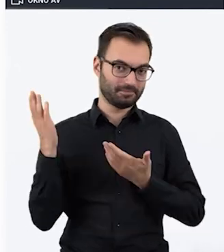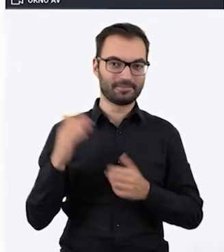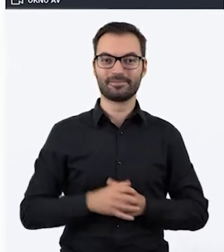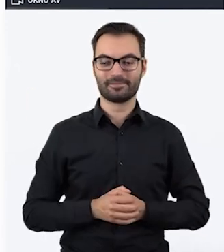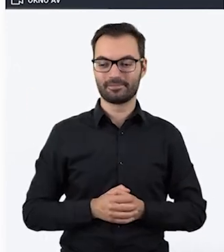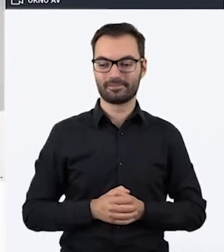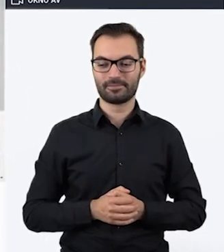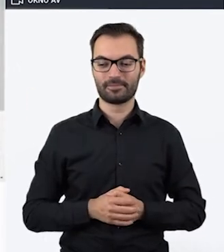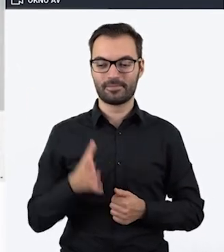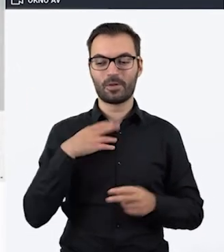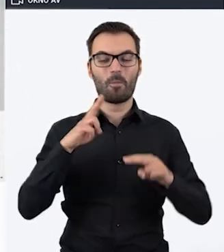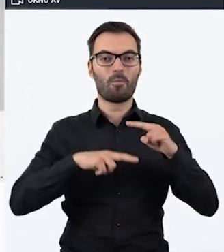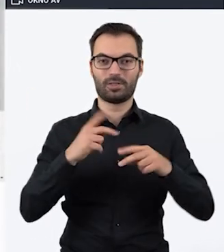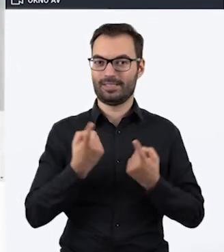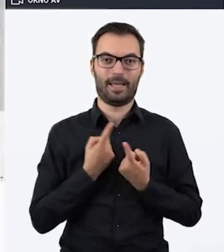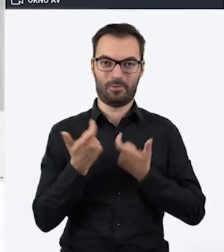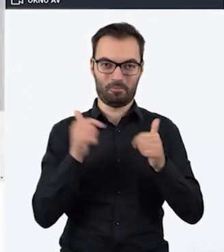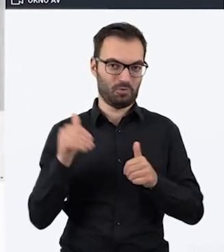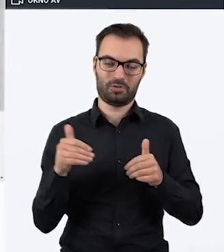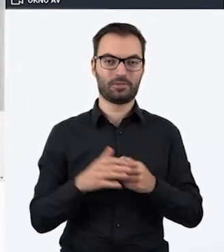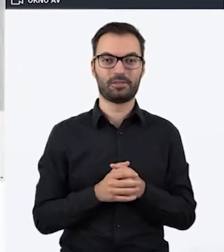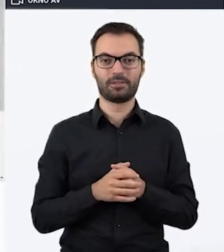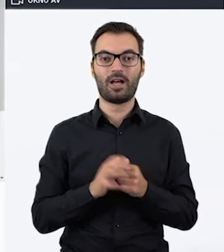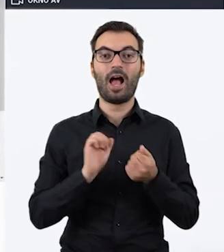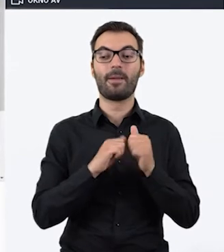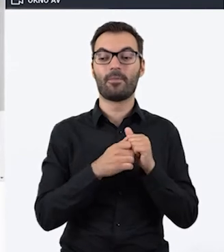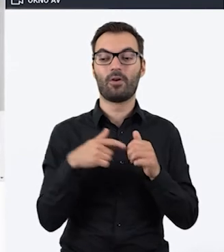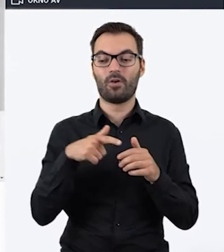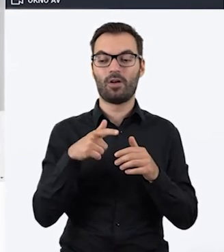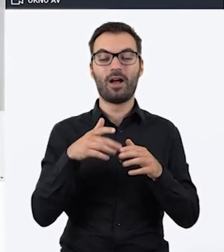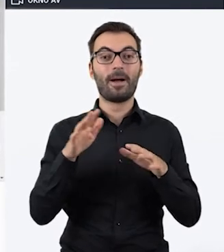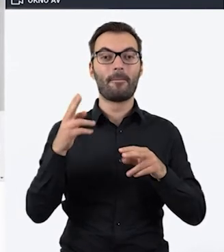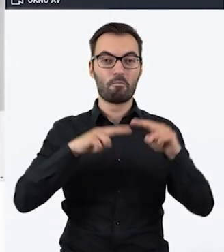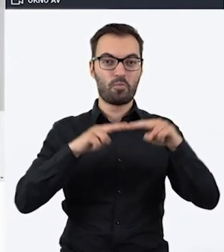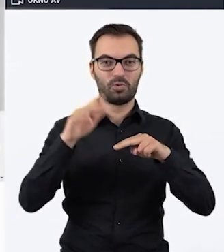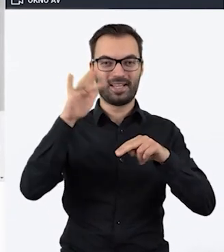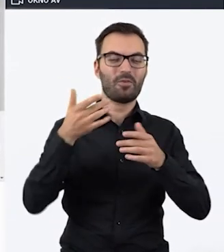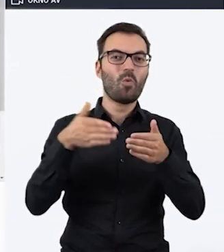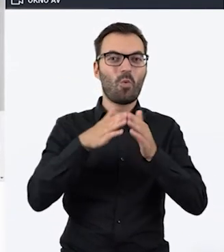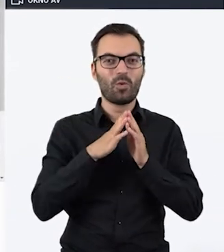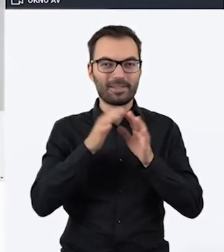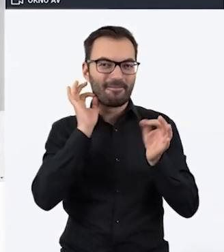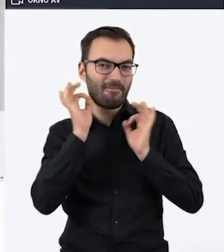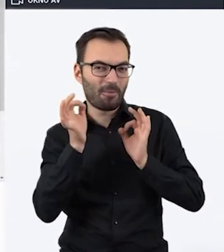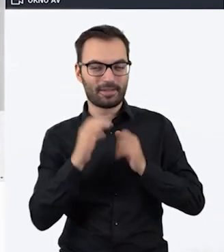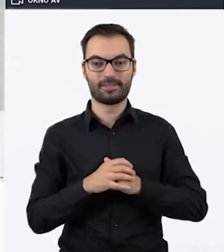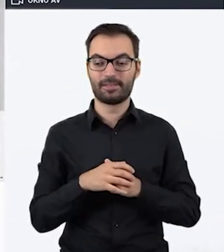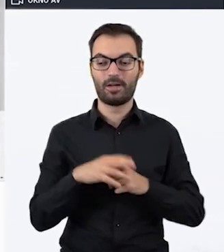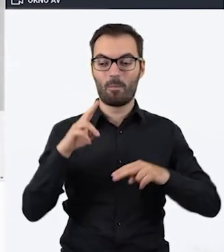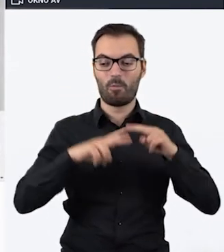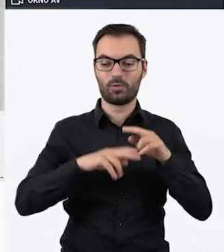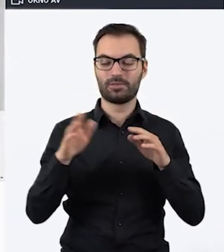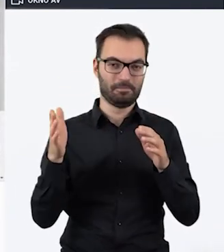tak to wygląda. Możemy takie puzzle stworzyć samodzielnie, możemy na tych puzzlach ukryć treść i tak jak Państwo widzą, te